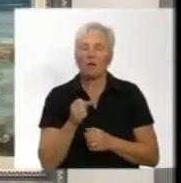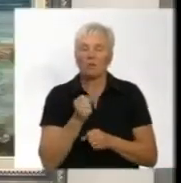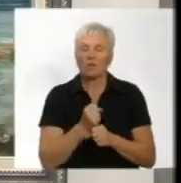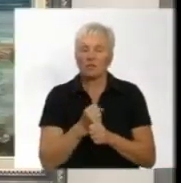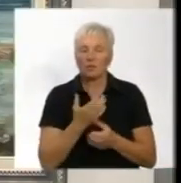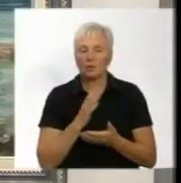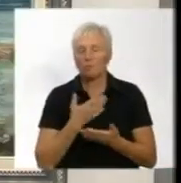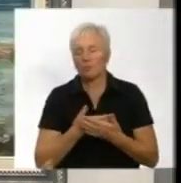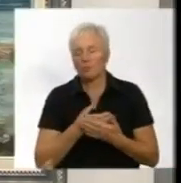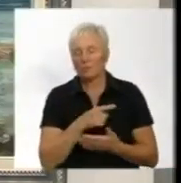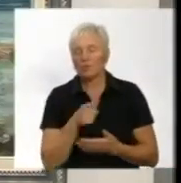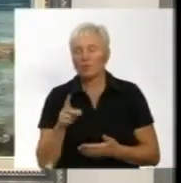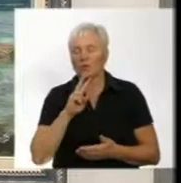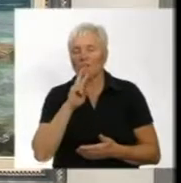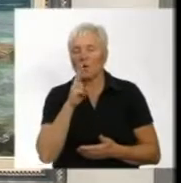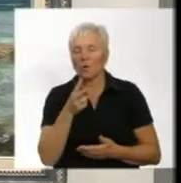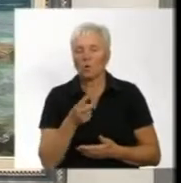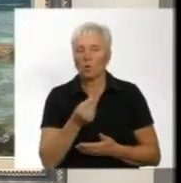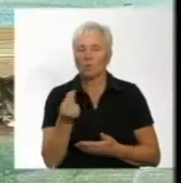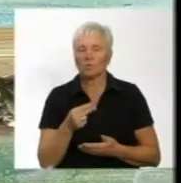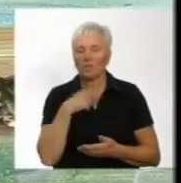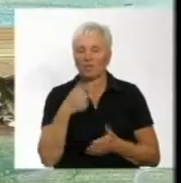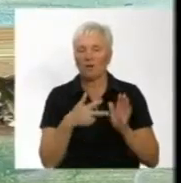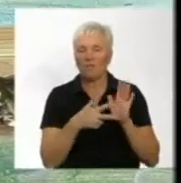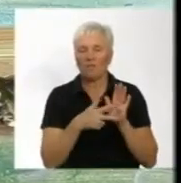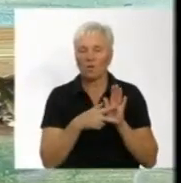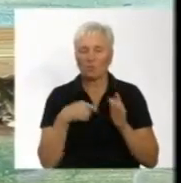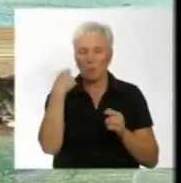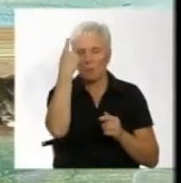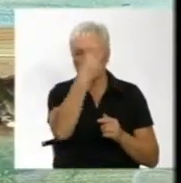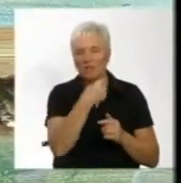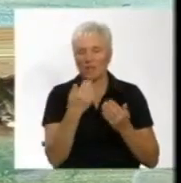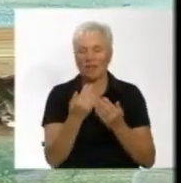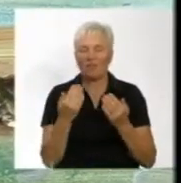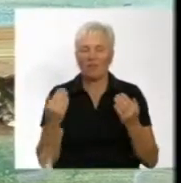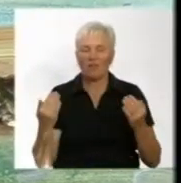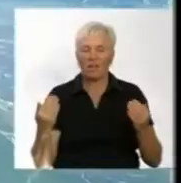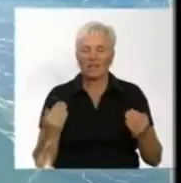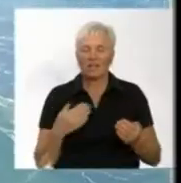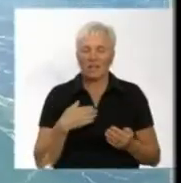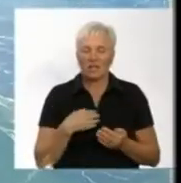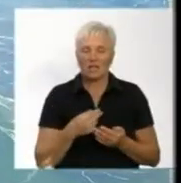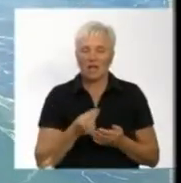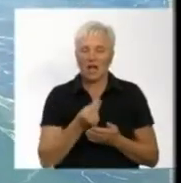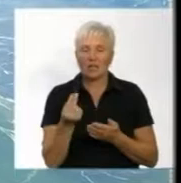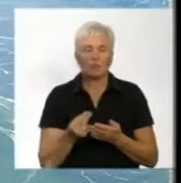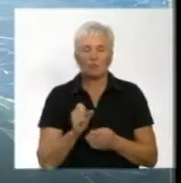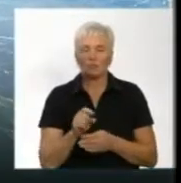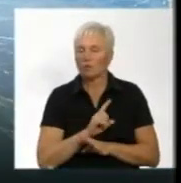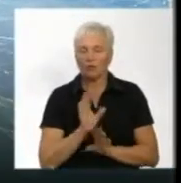протягом двох років. Художниця говорить, це її восьма персональна виставка. Я не пишу на замовлення.